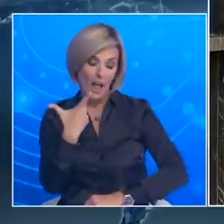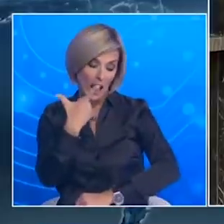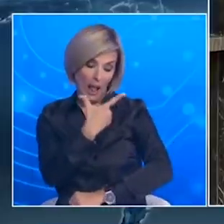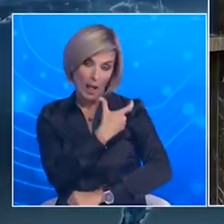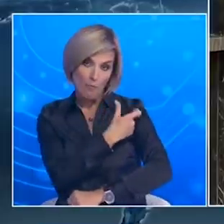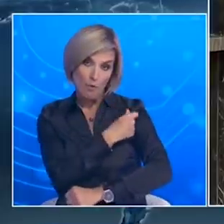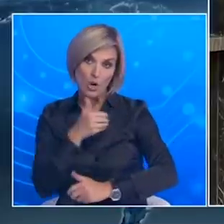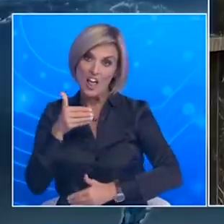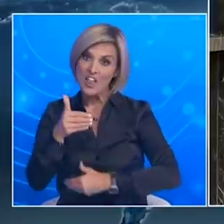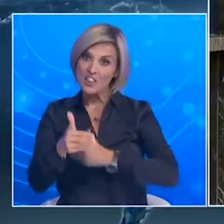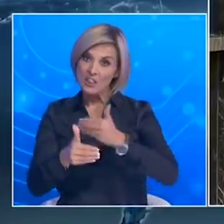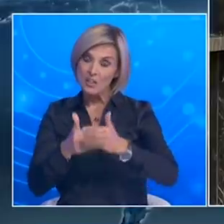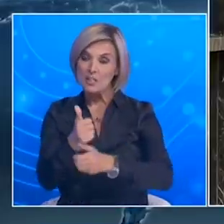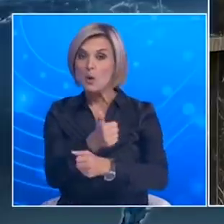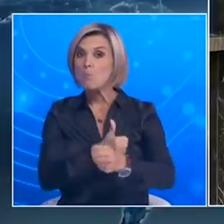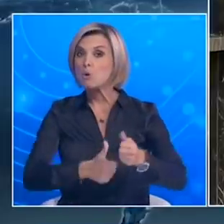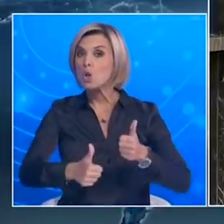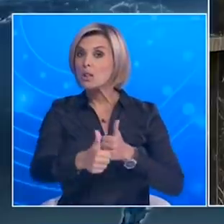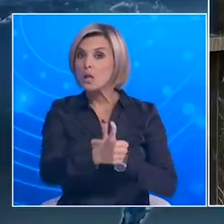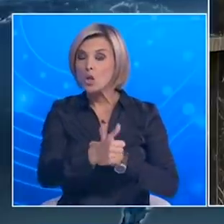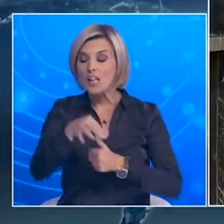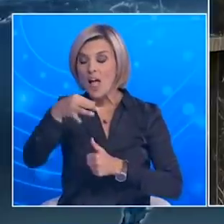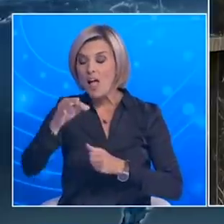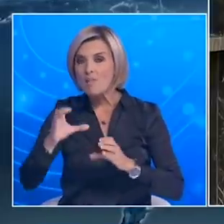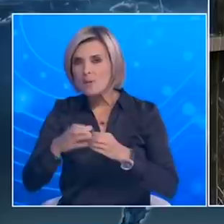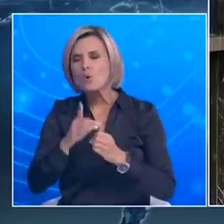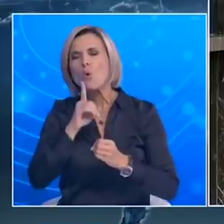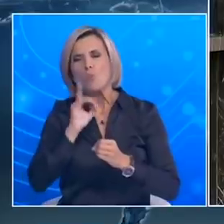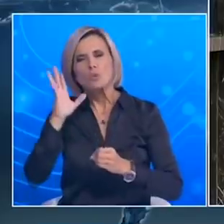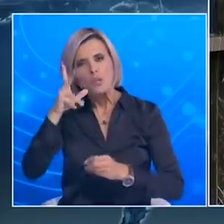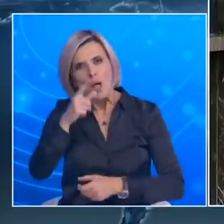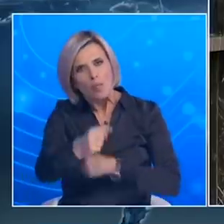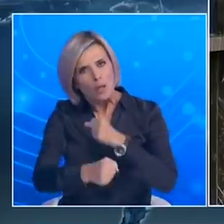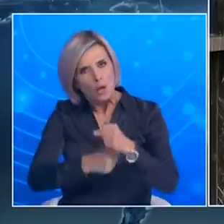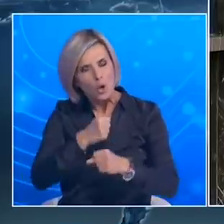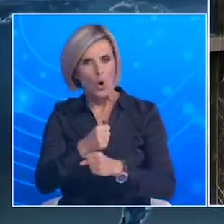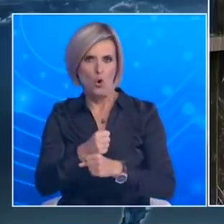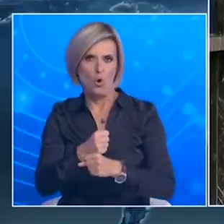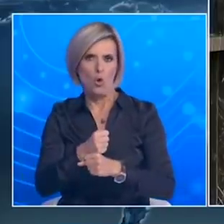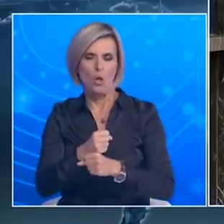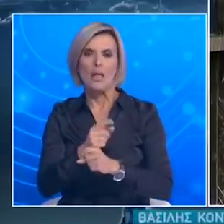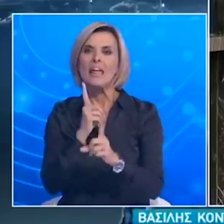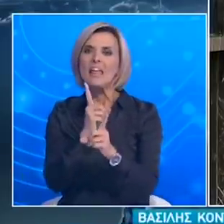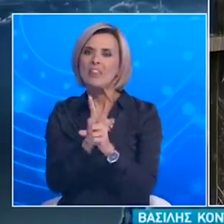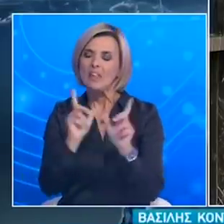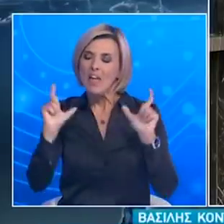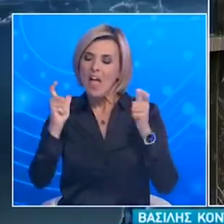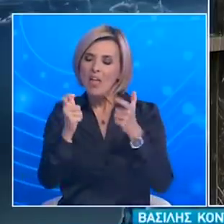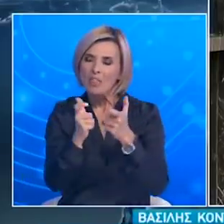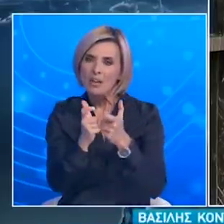Κατά προτεραιότητα σε συγκεκριμένες ομάδες Όπως κάθε χρόνο ορίζει η Εθνική Επιτροπή Εμβολιασμών